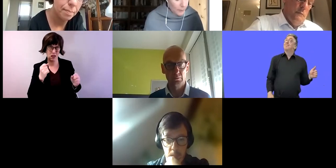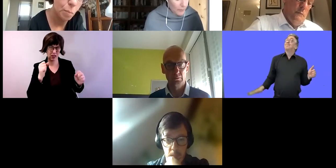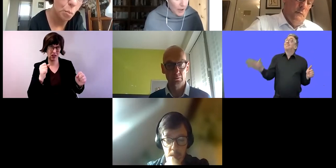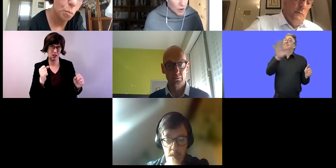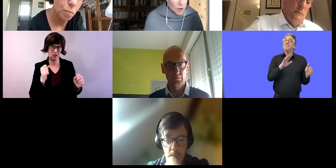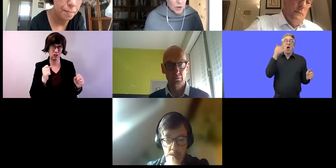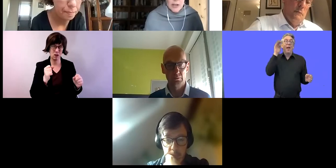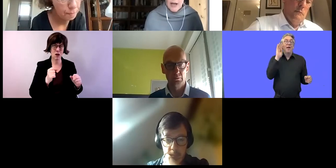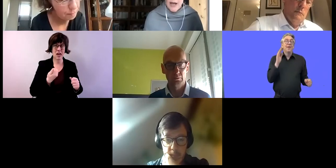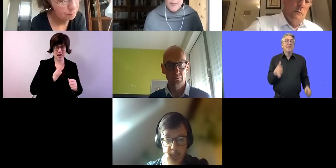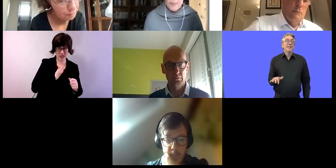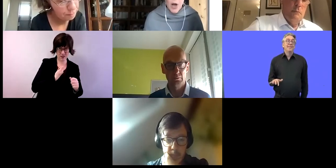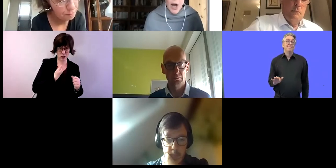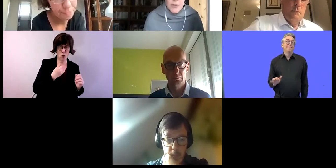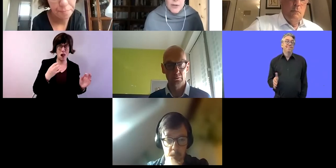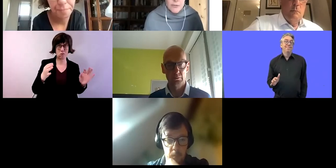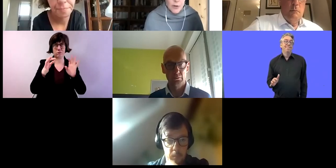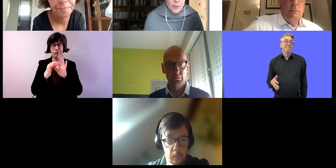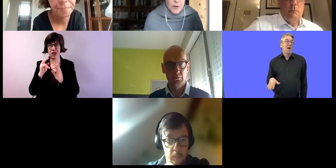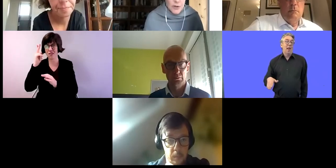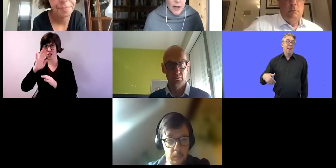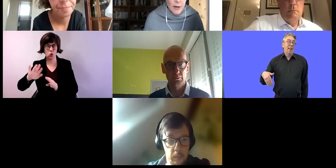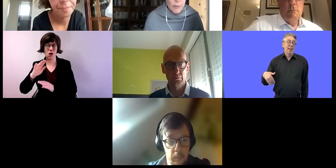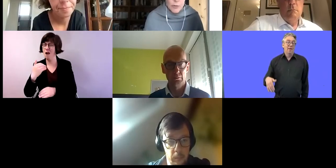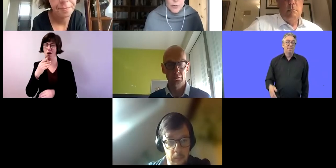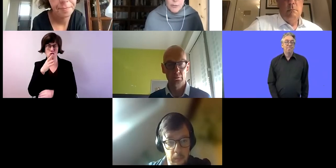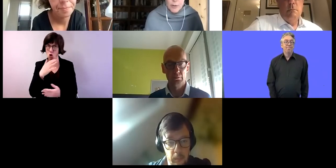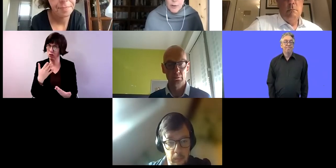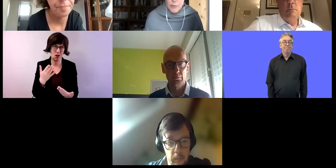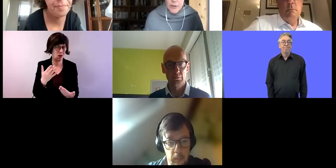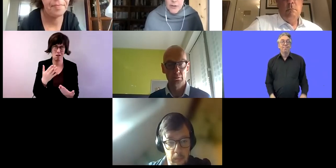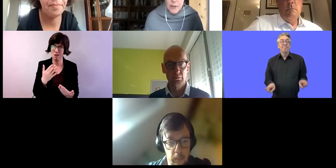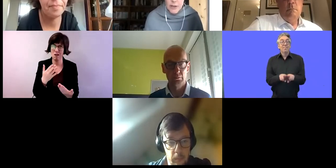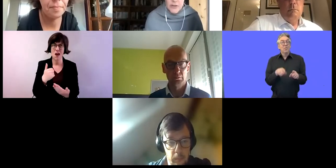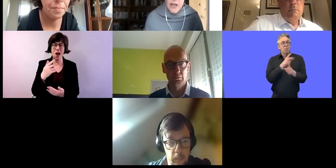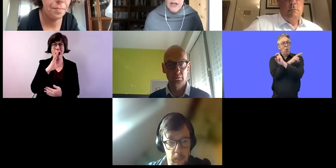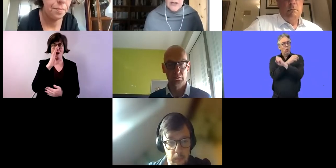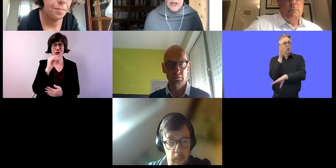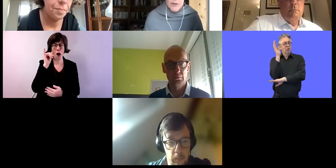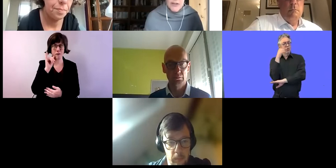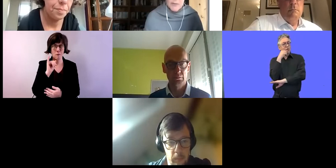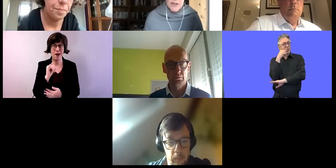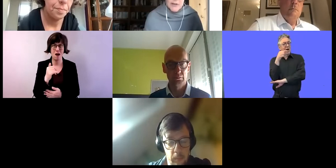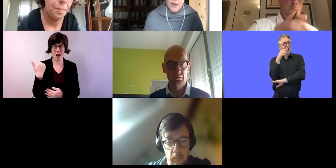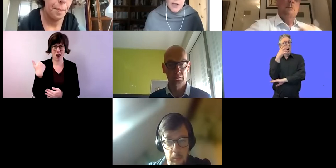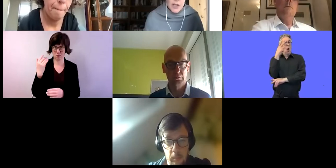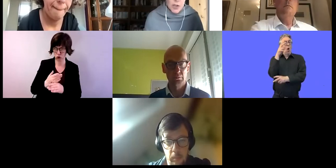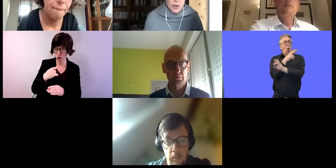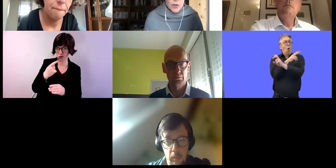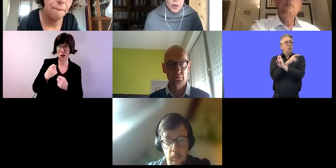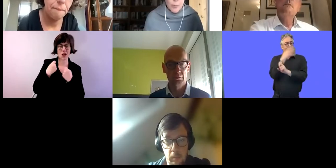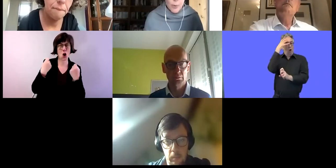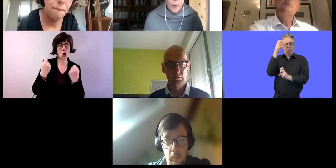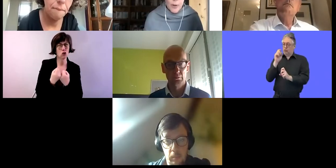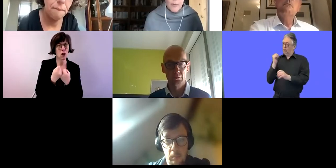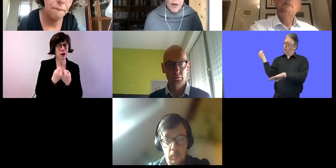Ebene abgescaled wurden. Herr Wolfmeier hat die staatlichen Häuser